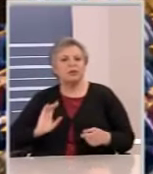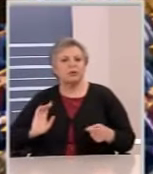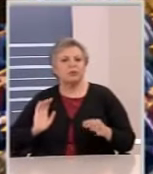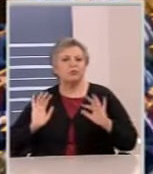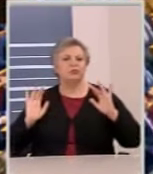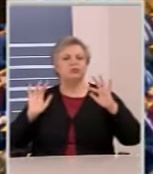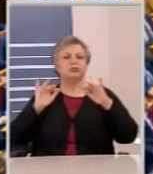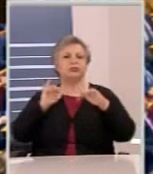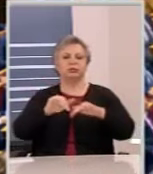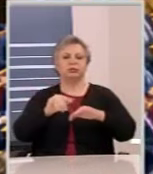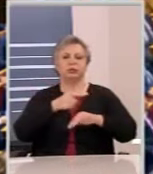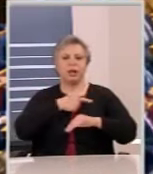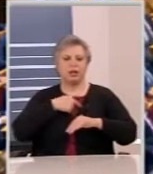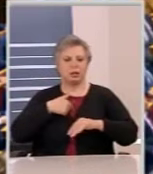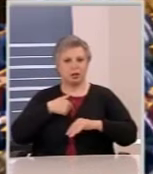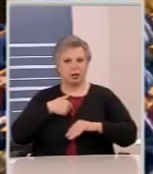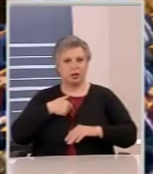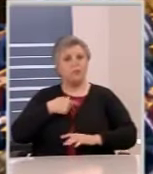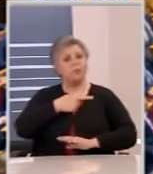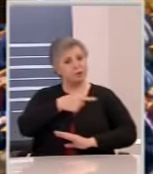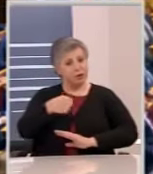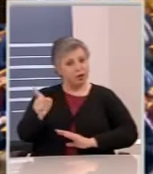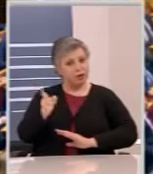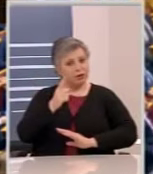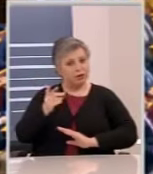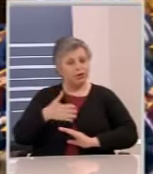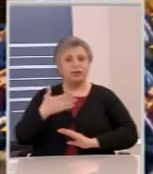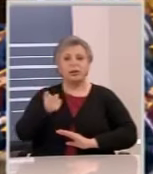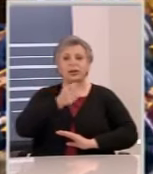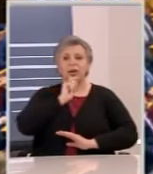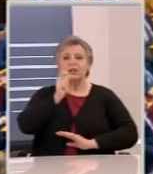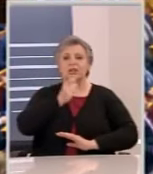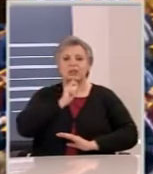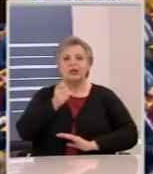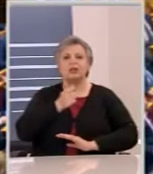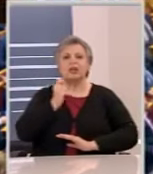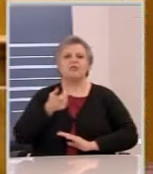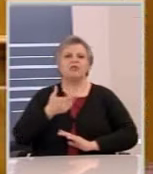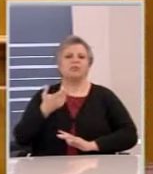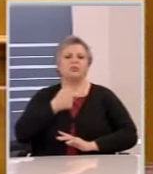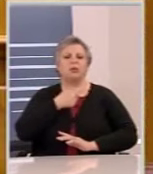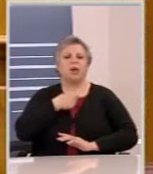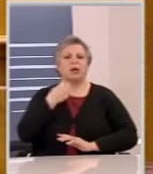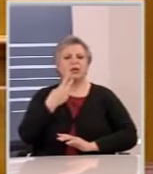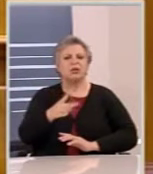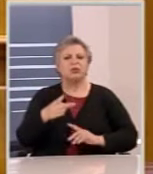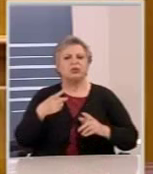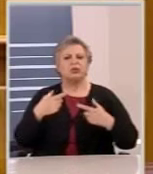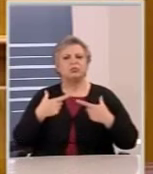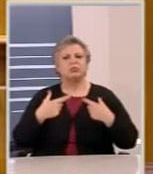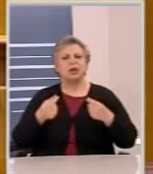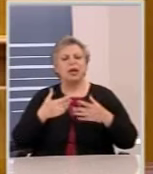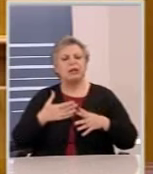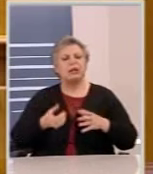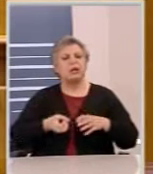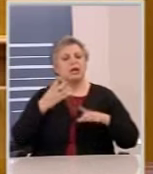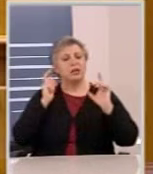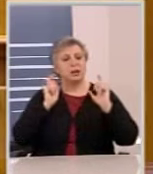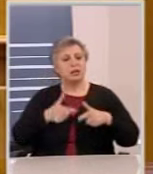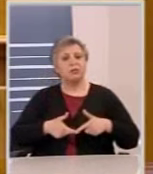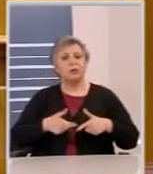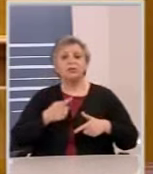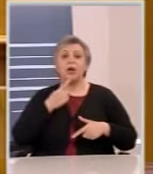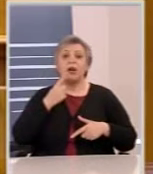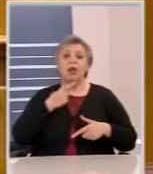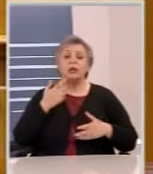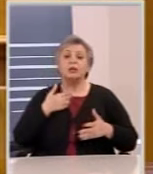βγαίνατε σε όλα τα μέσα ενημέρωσης και ο κ. Μητσοτάκης και στελέχη της Νέας Δημοκρατίας και λέγατε ότι δεν υπάρχει ούτε